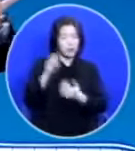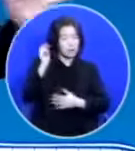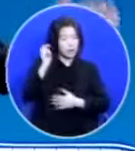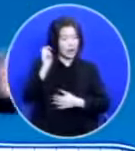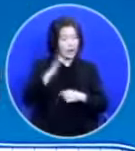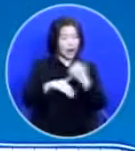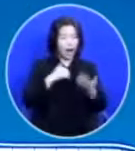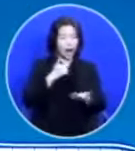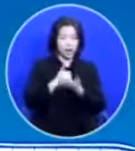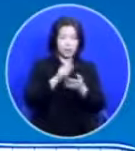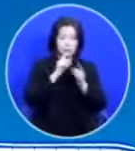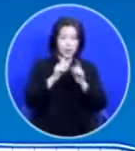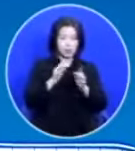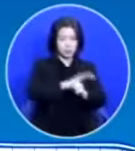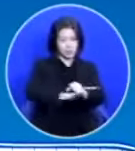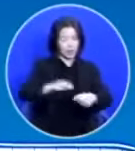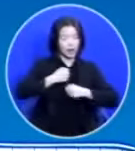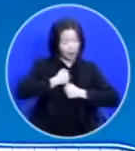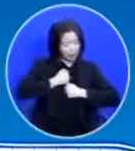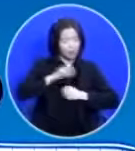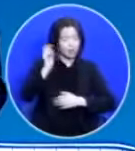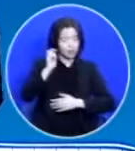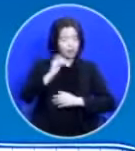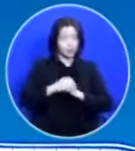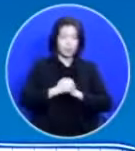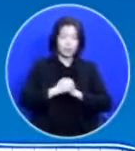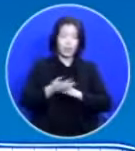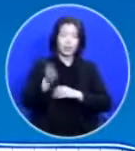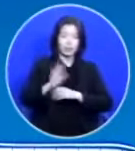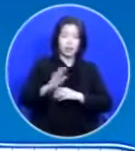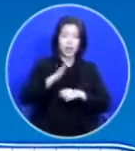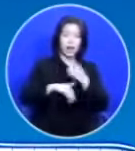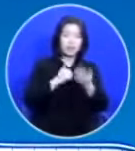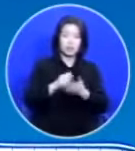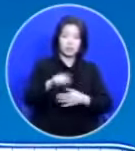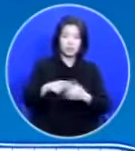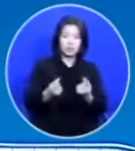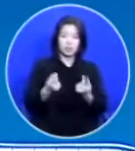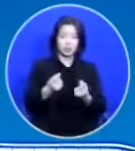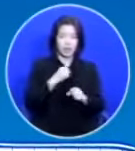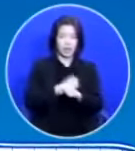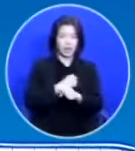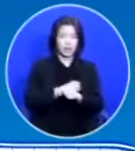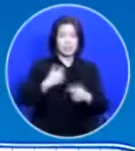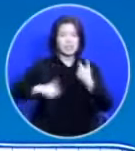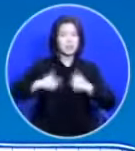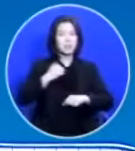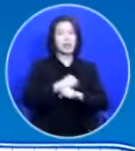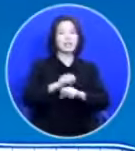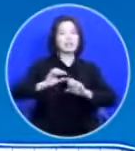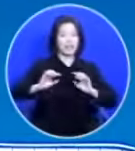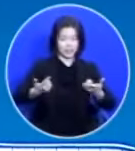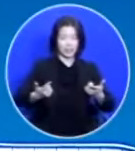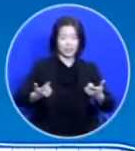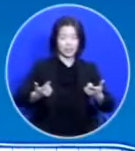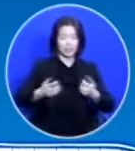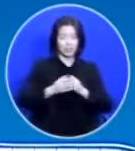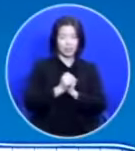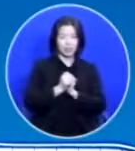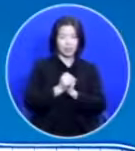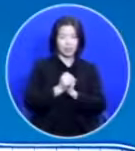말씀을 잘 지킬 겁니다 그런데 하나님은 그렇게 하기를 기뻐하지 않으셨다는 데 문제가 있습니다